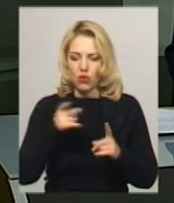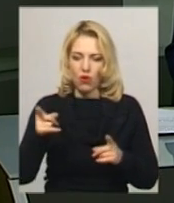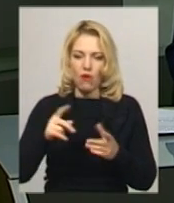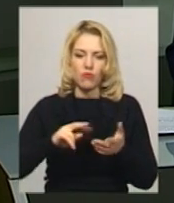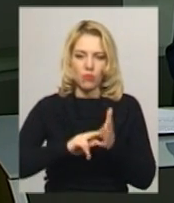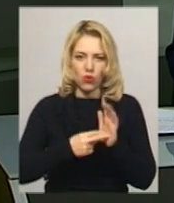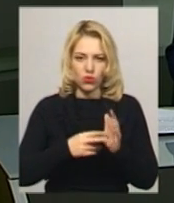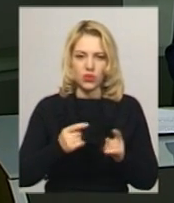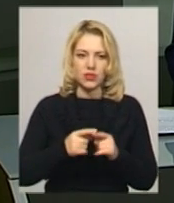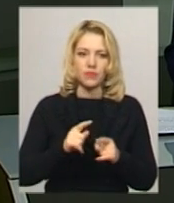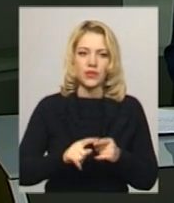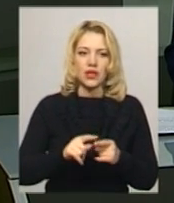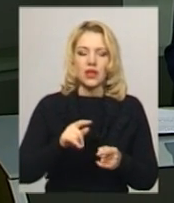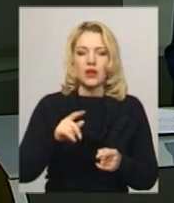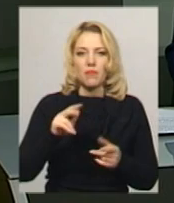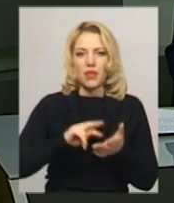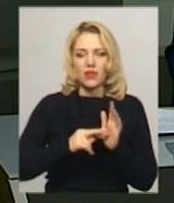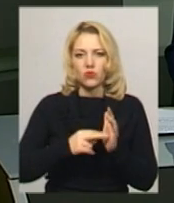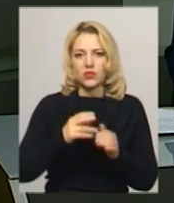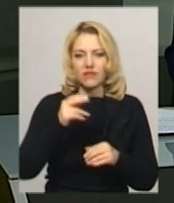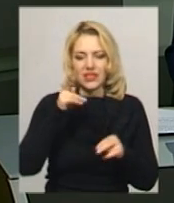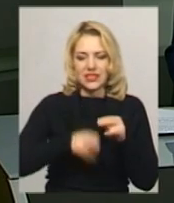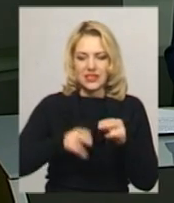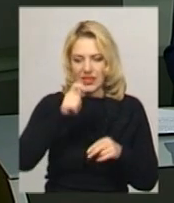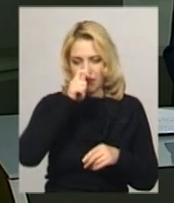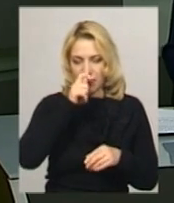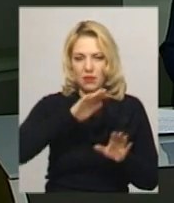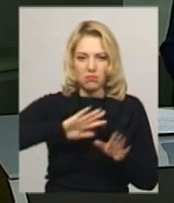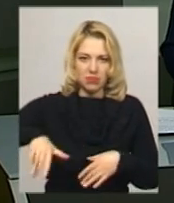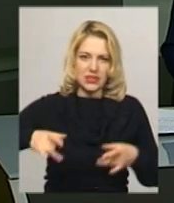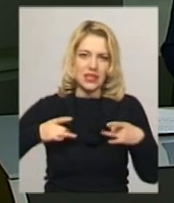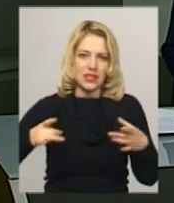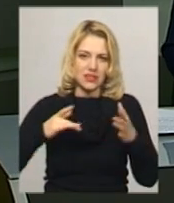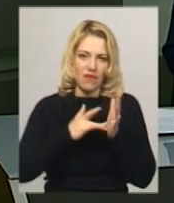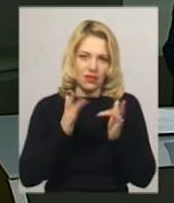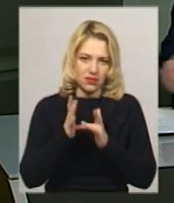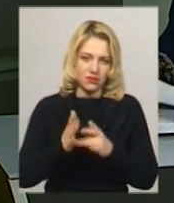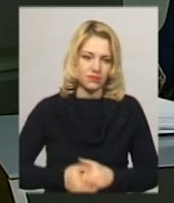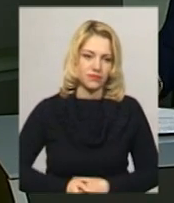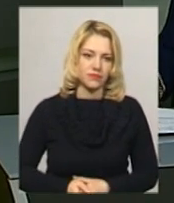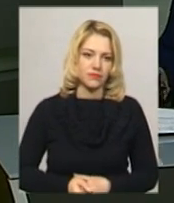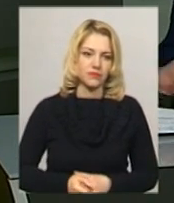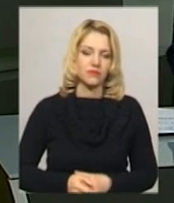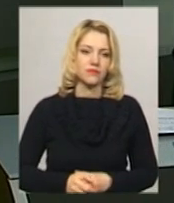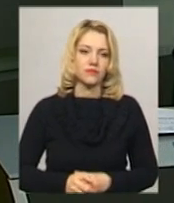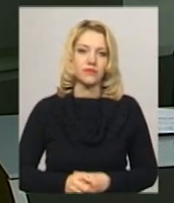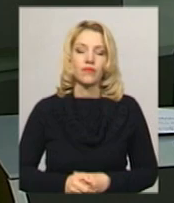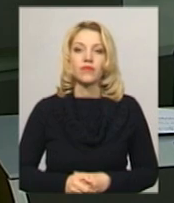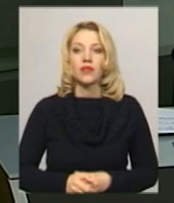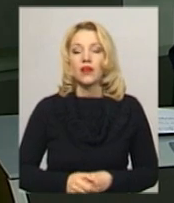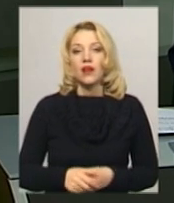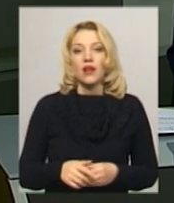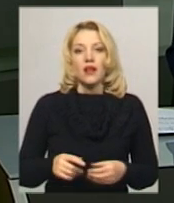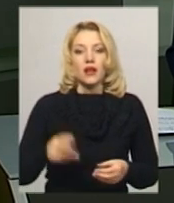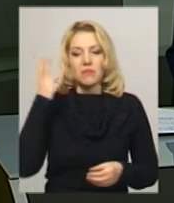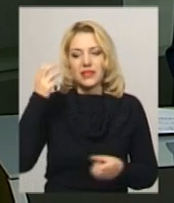гідрометеорологічного центру, очікується в кінці квітня, після Великодніх свят, додає Люся Ковалишина. Хмельницька